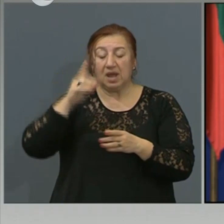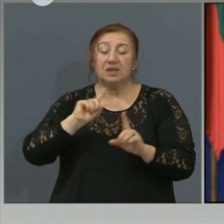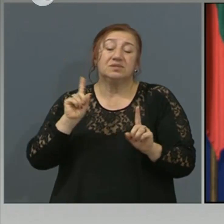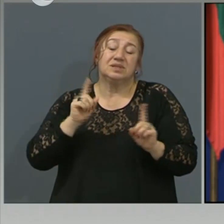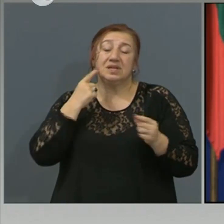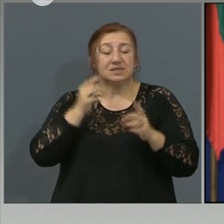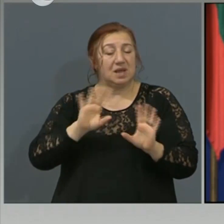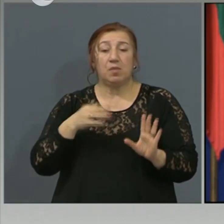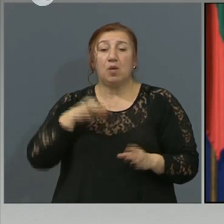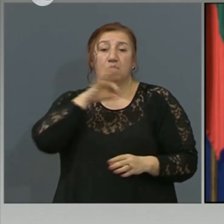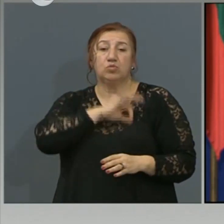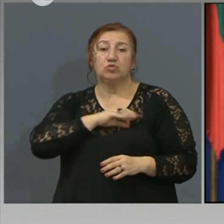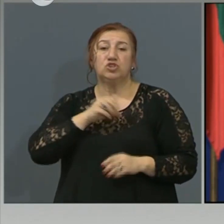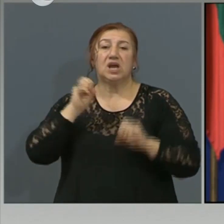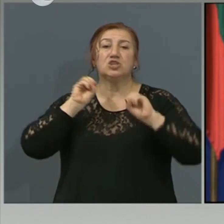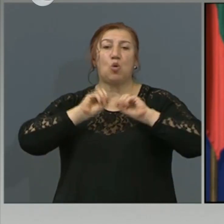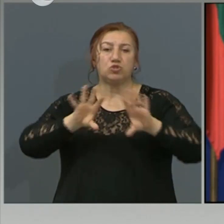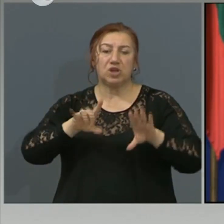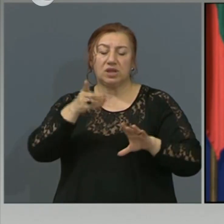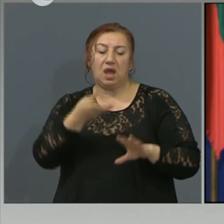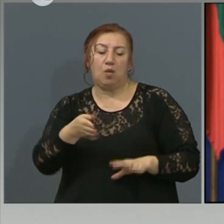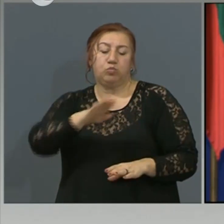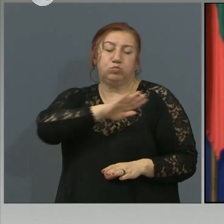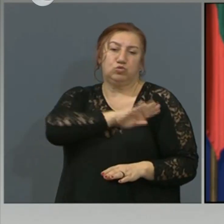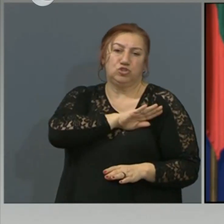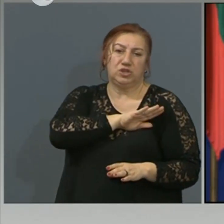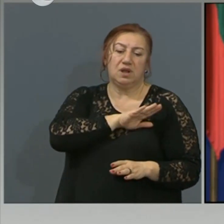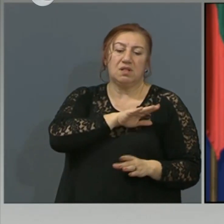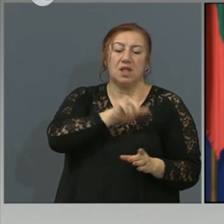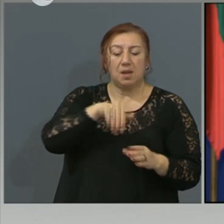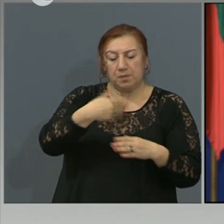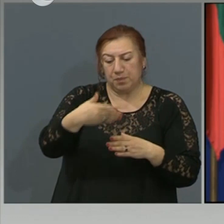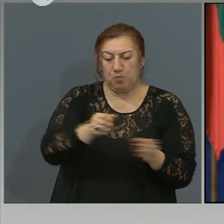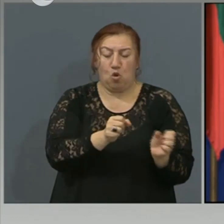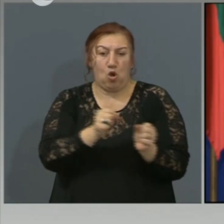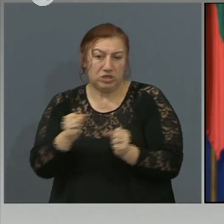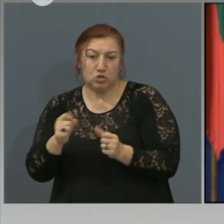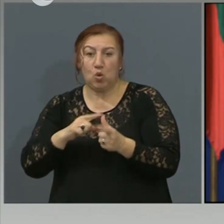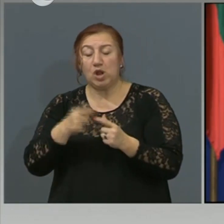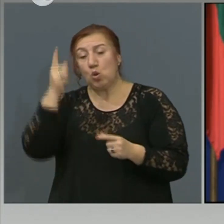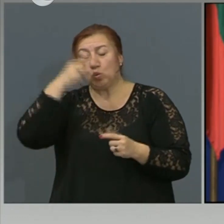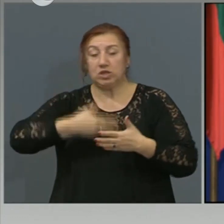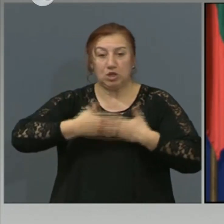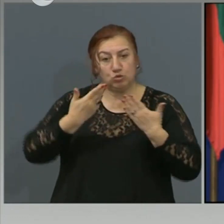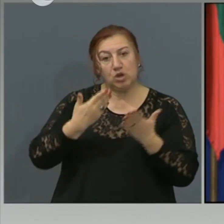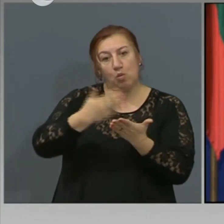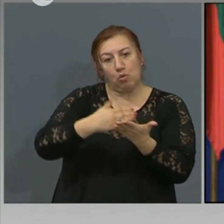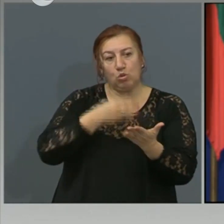че е починал в по-късните часове или утре, сутринта, аз ще мога да бъдат по-подробен.